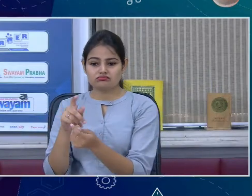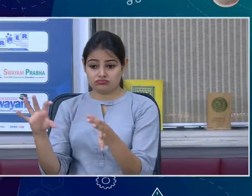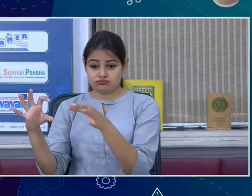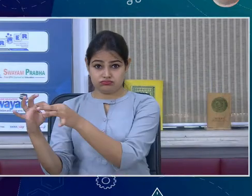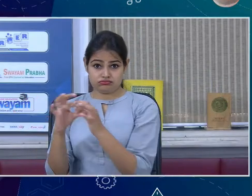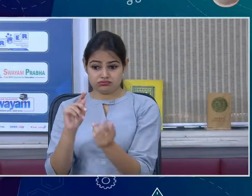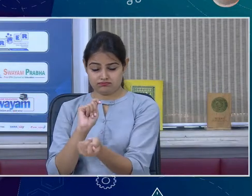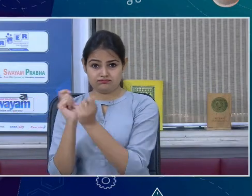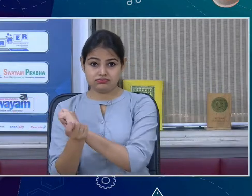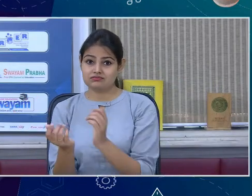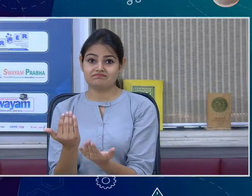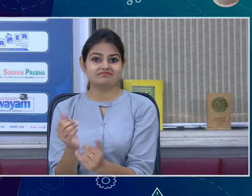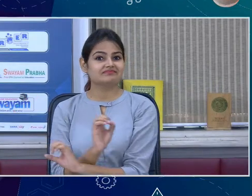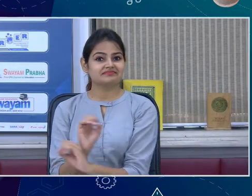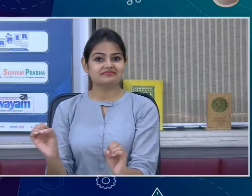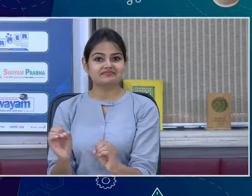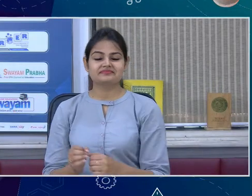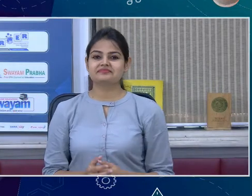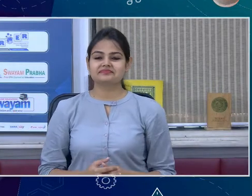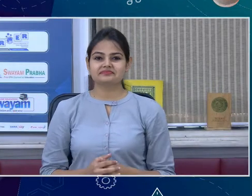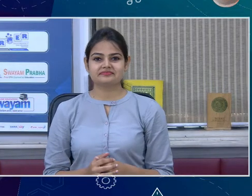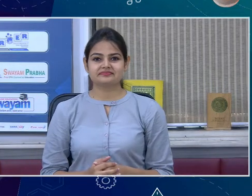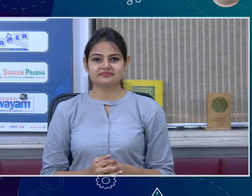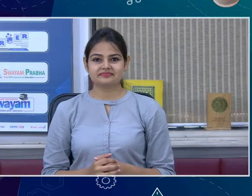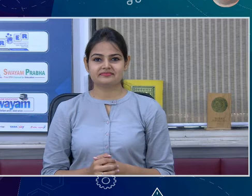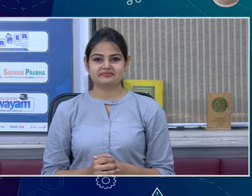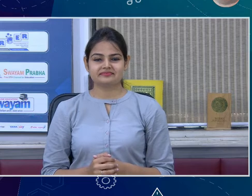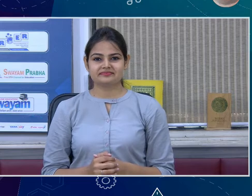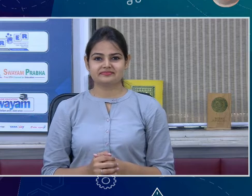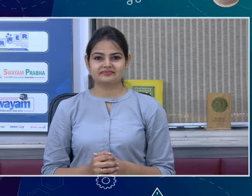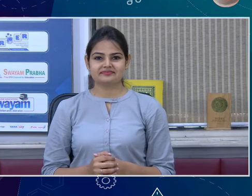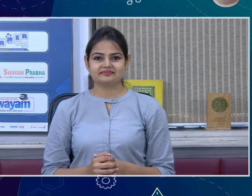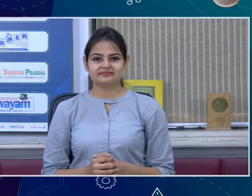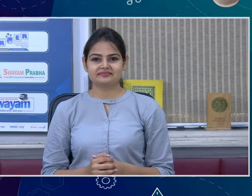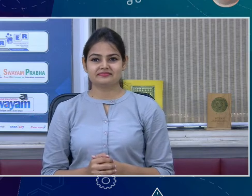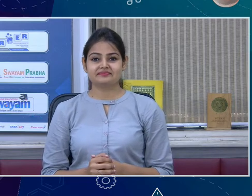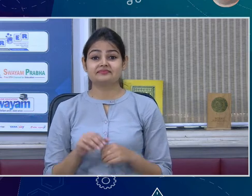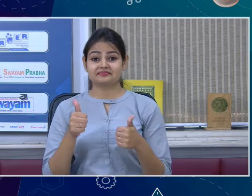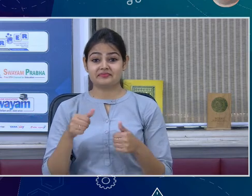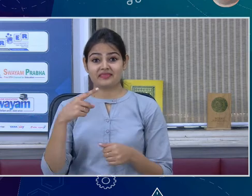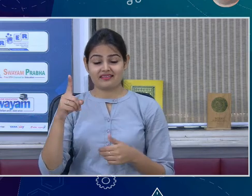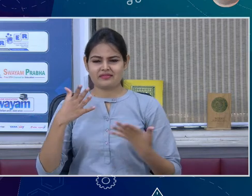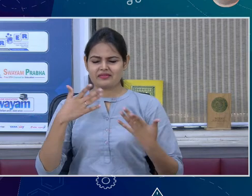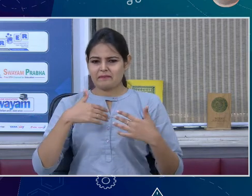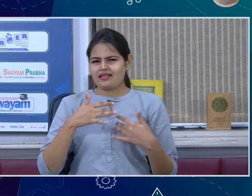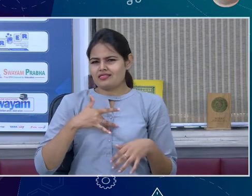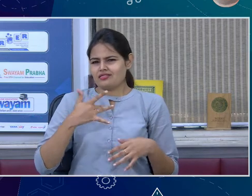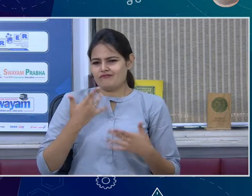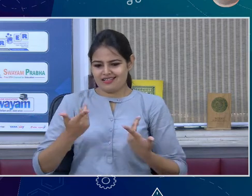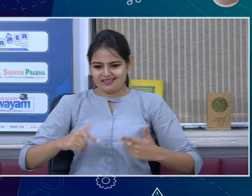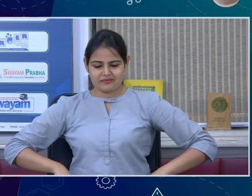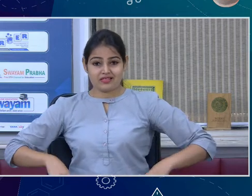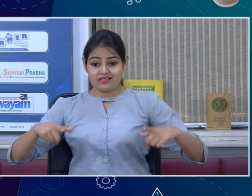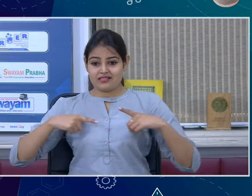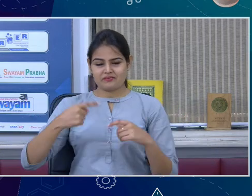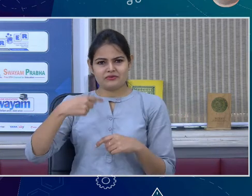basically a covalent kind of bond. Right. I feel like this is connected our daily life. I studying with the